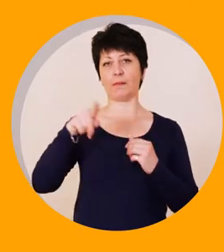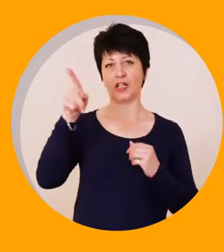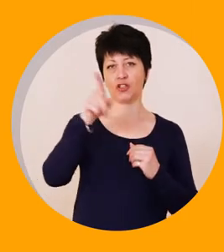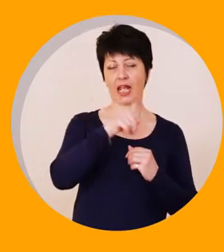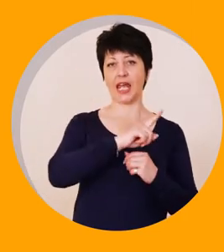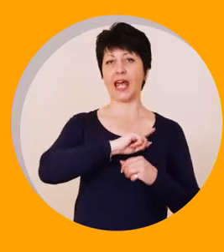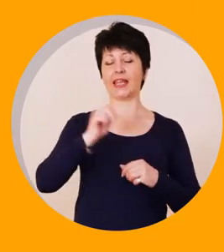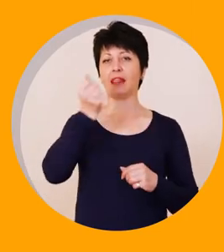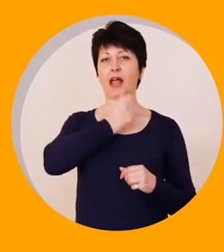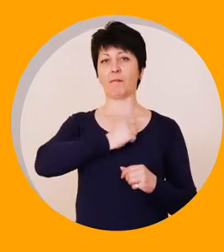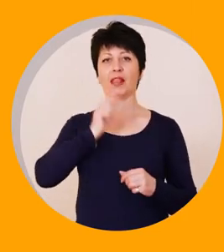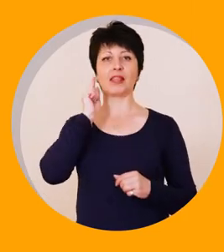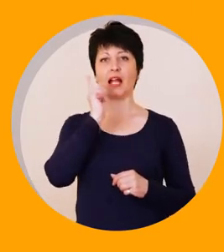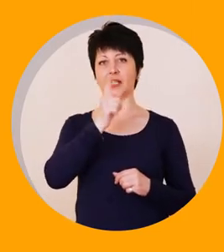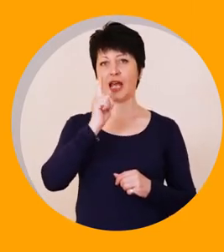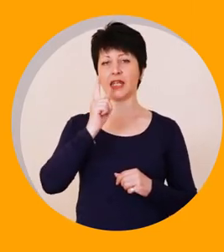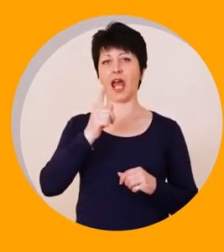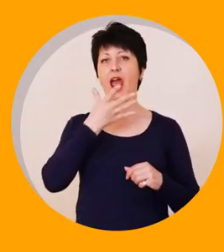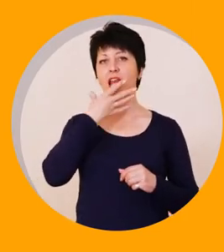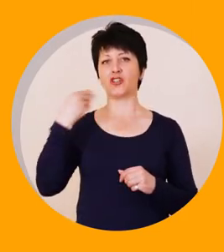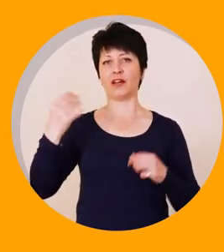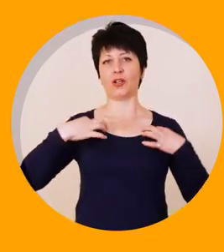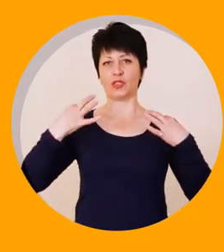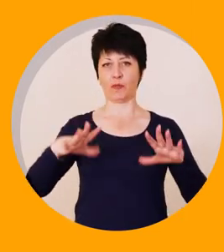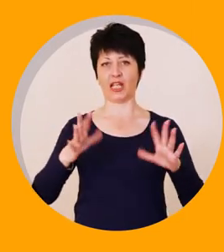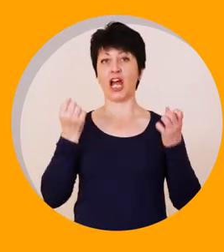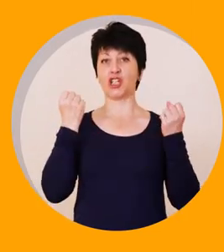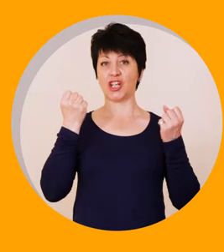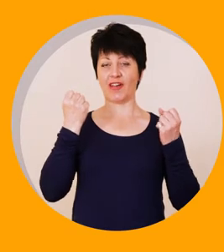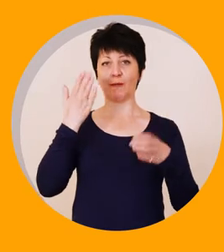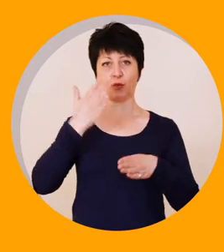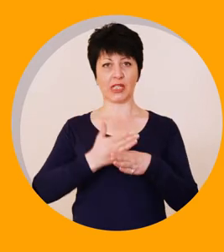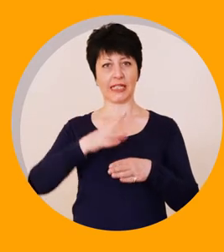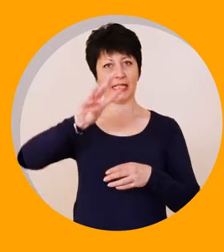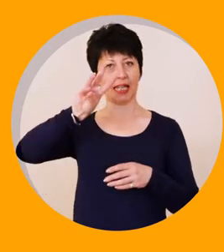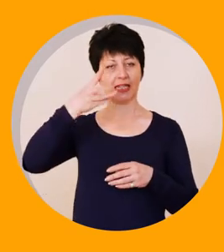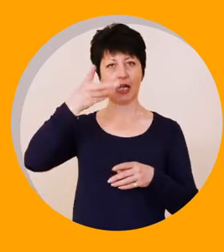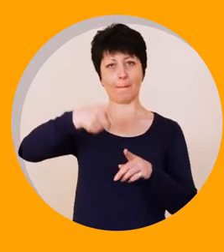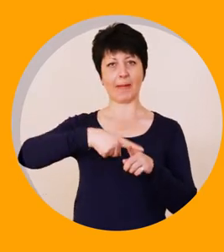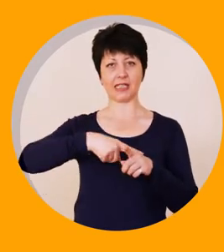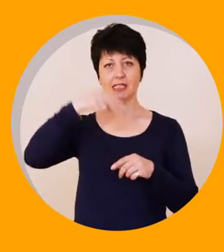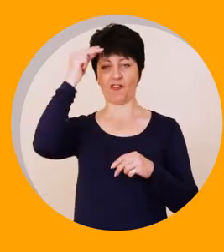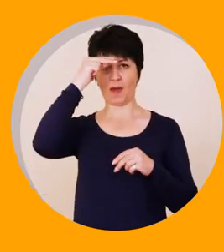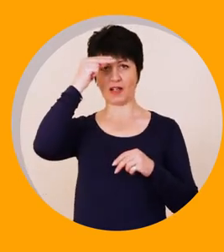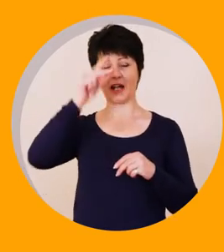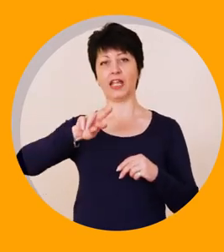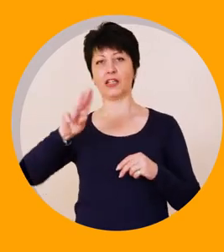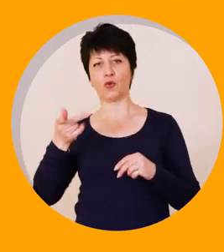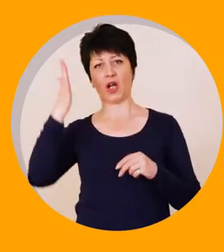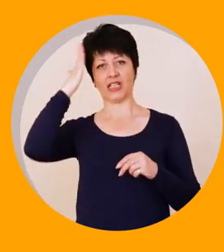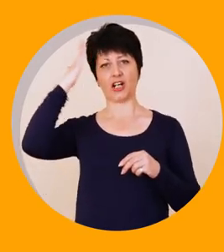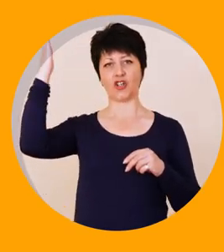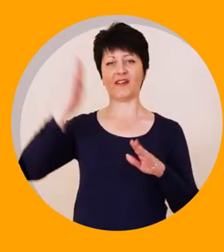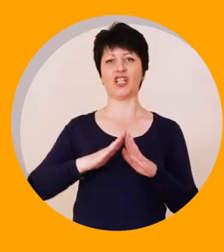18 години, не са поставени под запрещение, не изтърпяват наказание лишаване от свобода, имат адрес на регистрация по